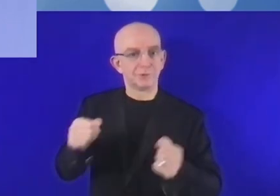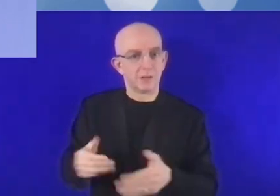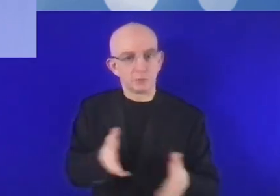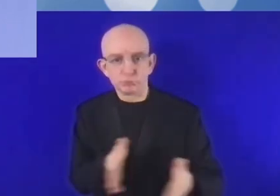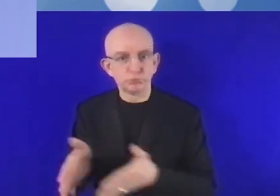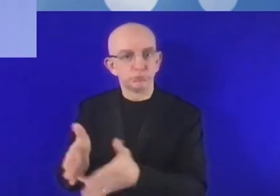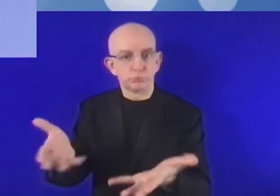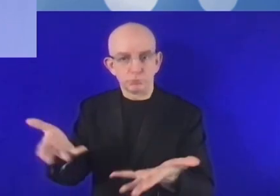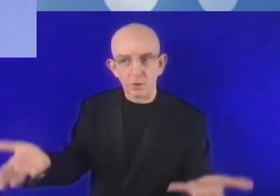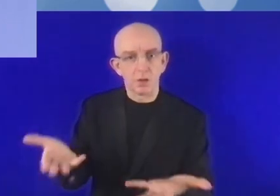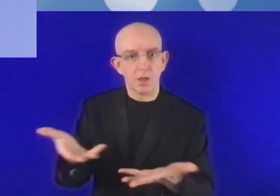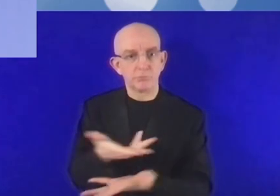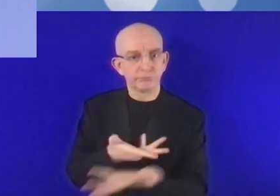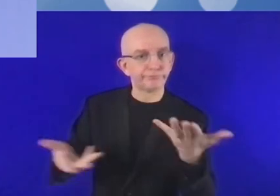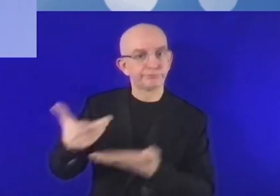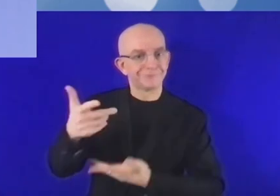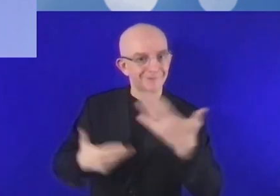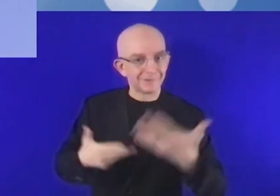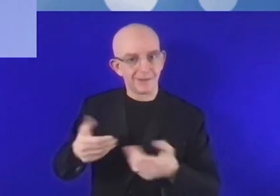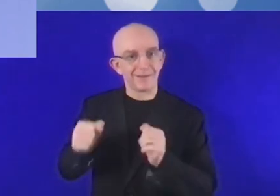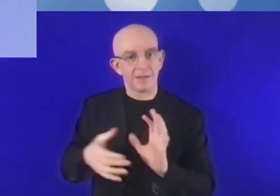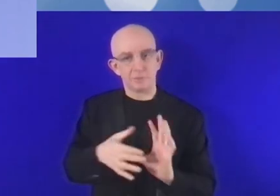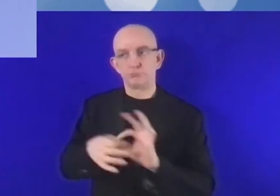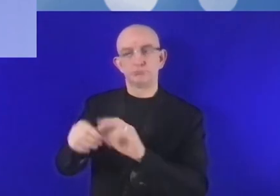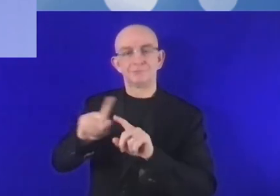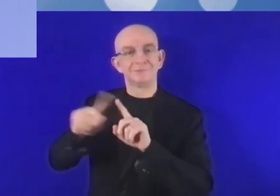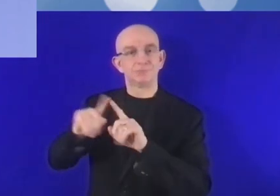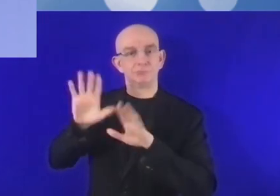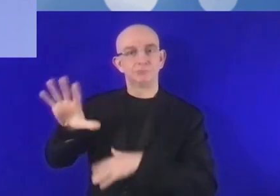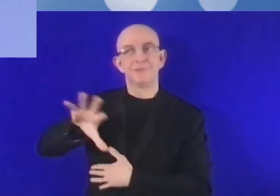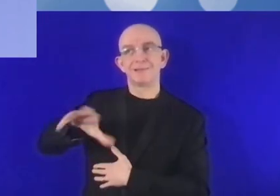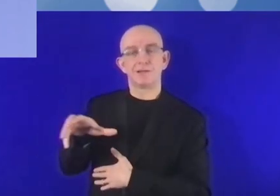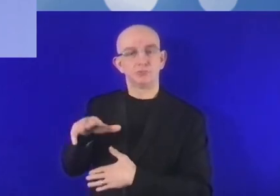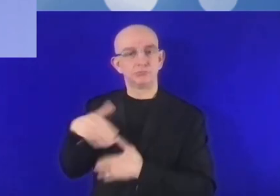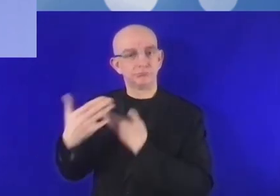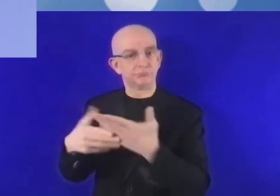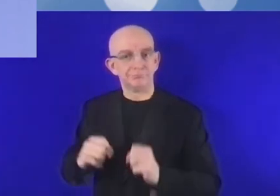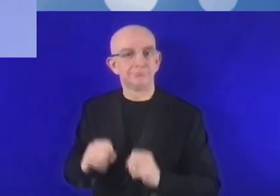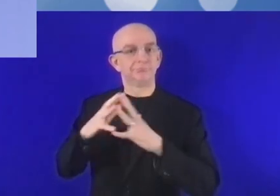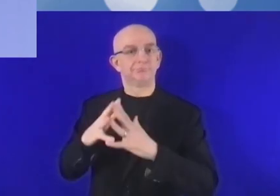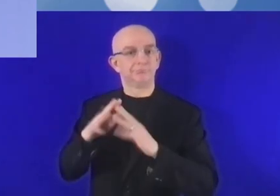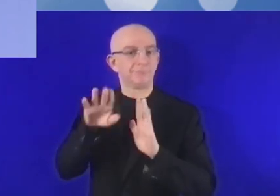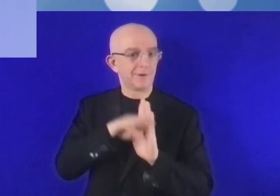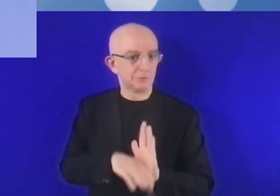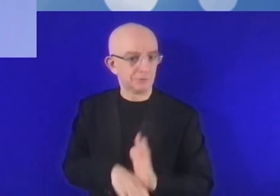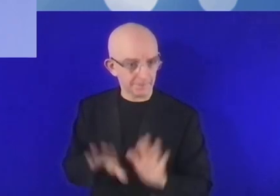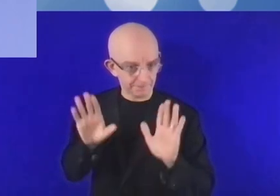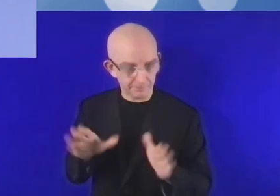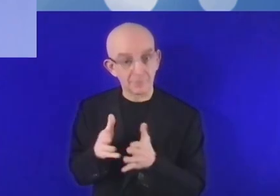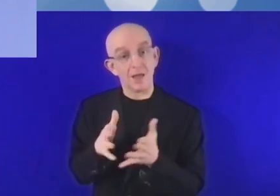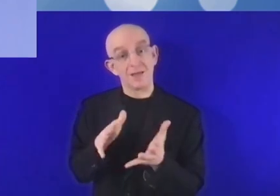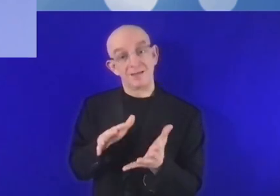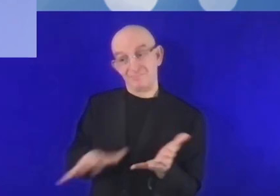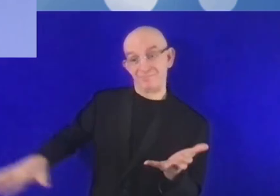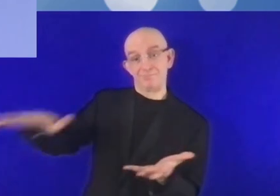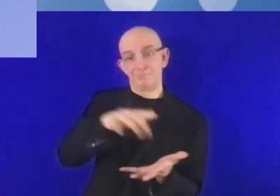permettre de développer plus rapidement nos pays. Il est, d'une manière générale, important que nos données soient ouvertes